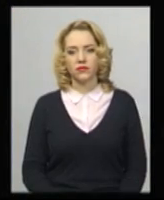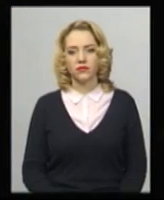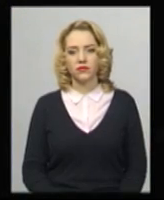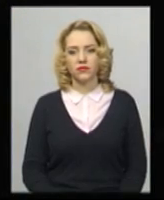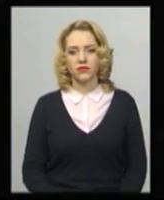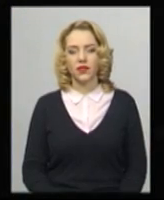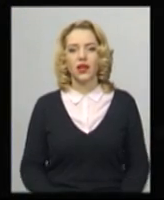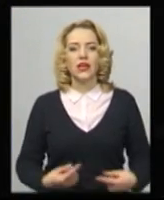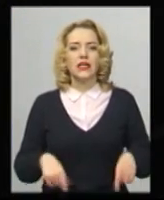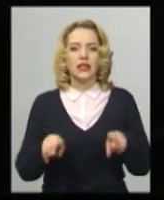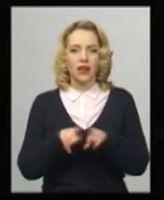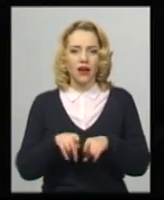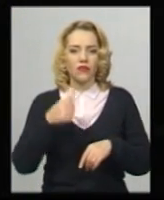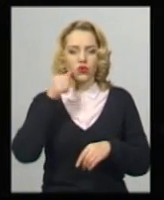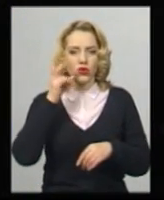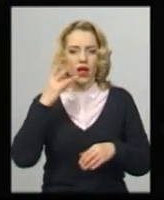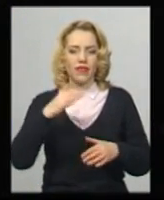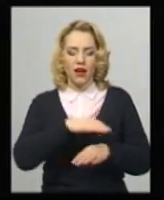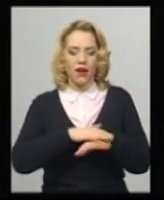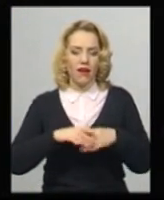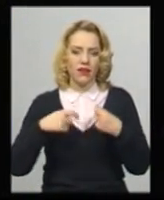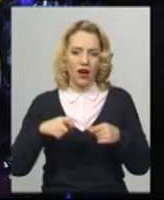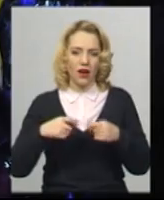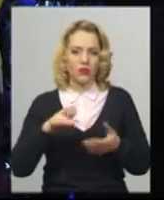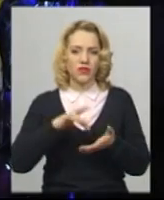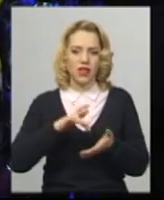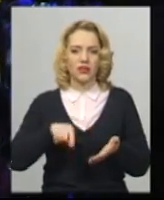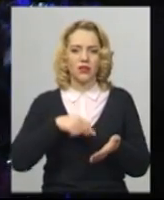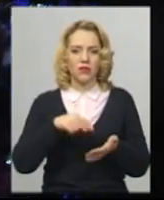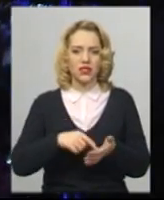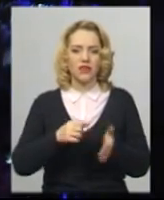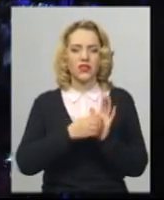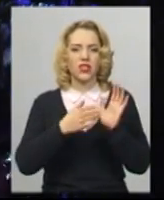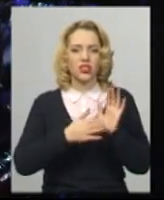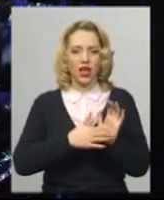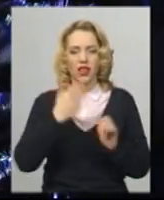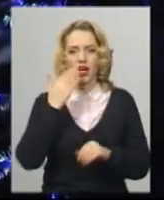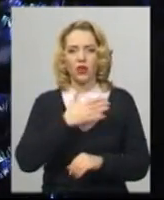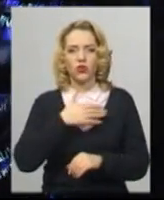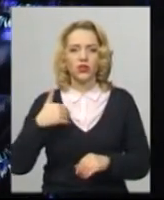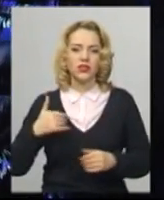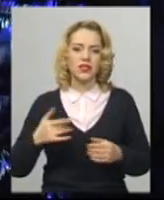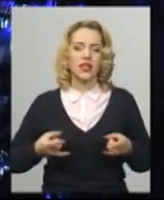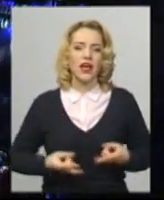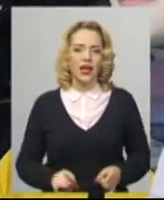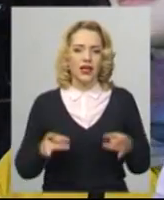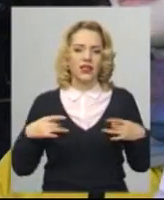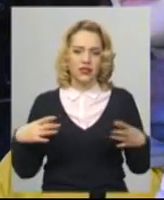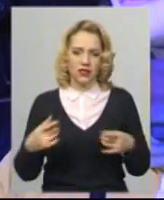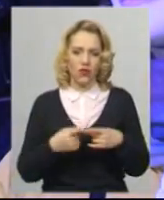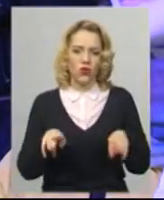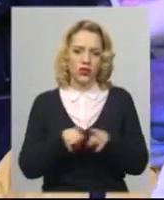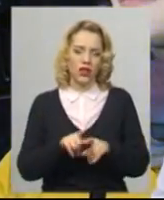Саме так вчора на різдвяному ярмарку у центрі міста відзначали католицьке різдво хмельничани. Услухати традиційні різдвяні пісні